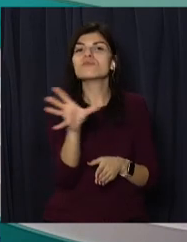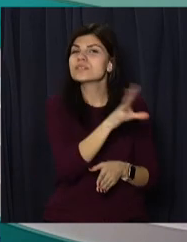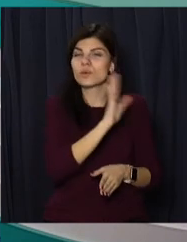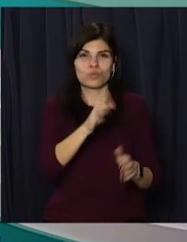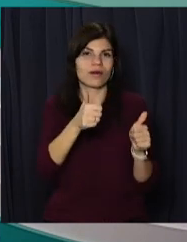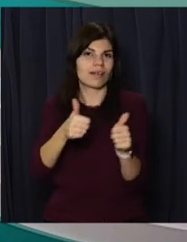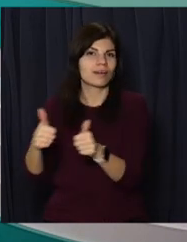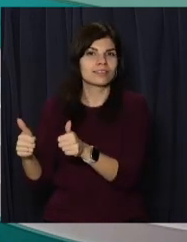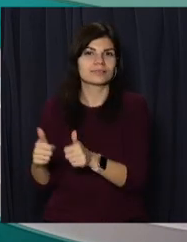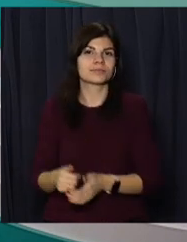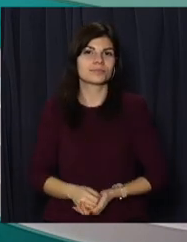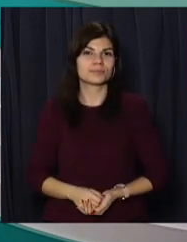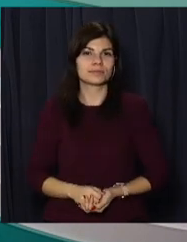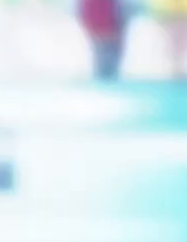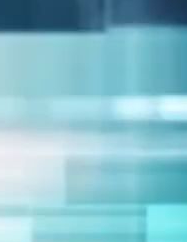у вас буде гаразд.